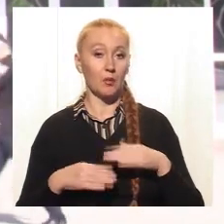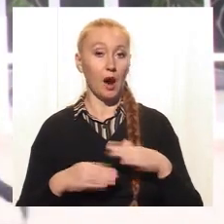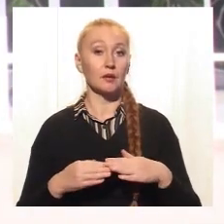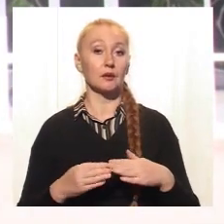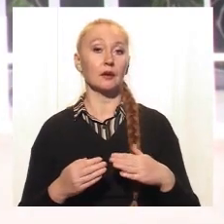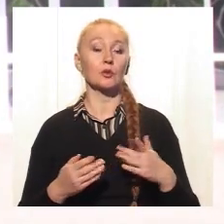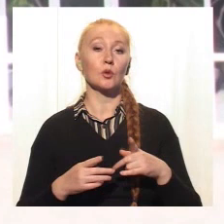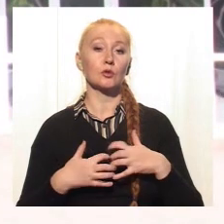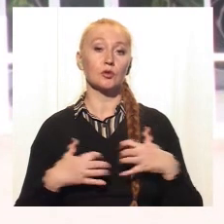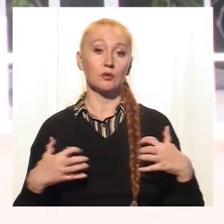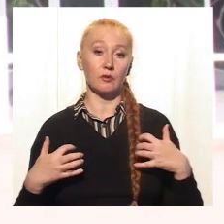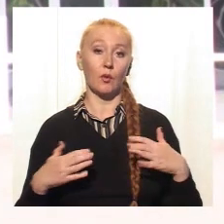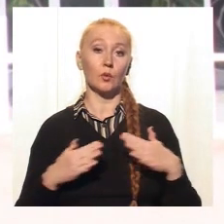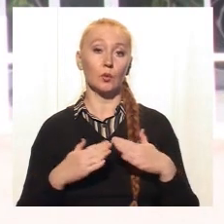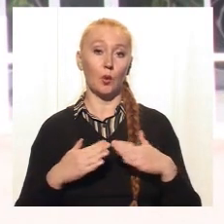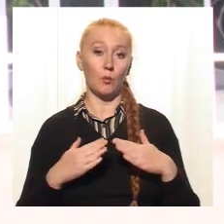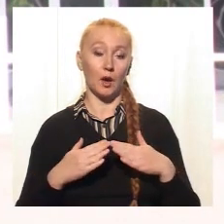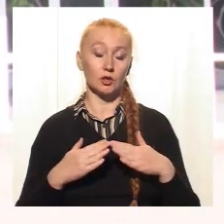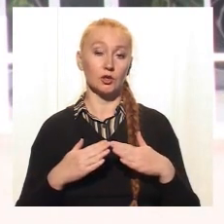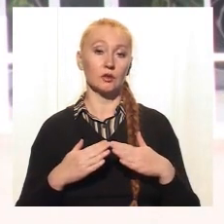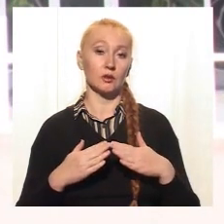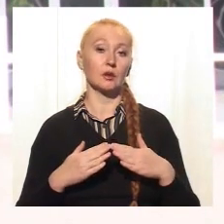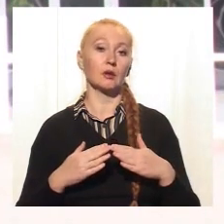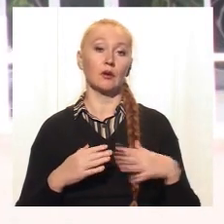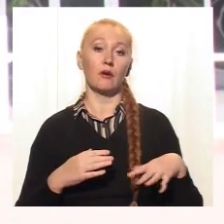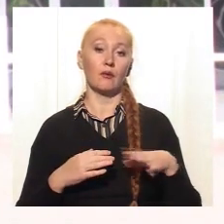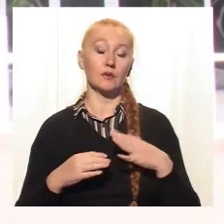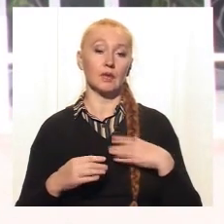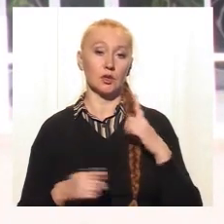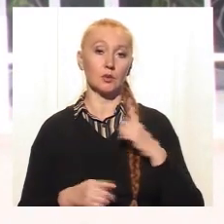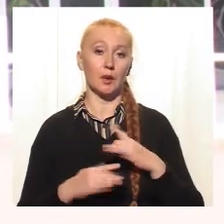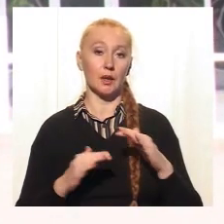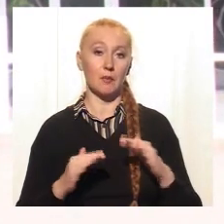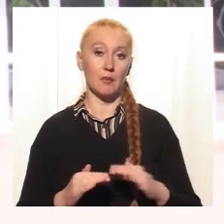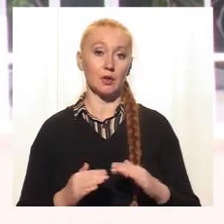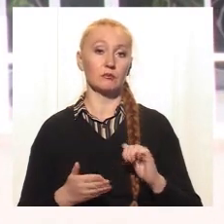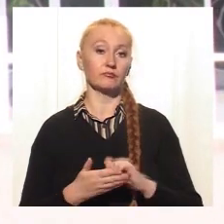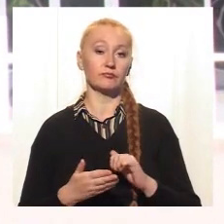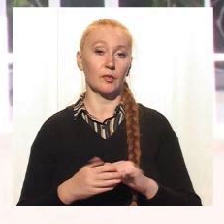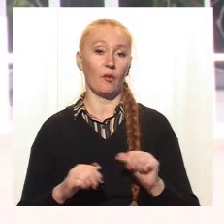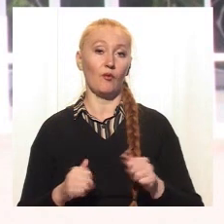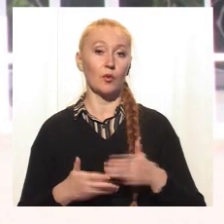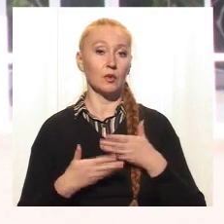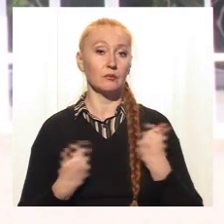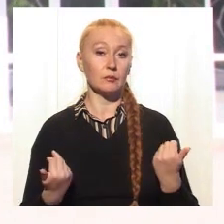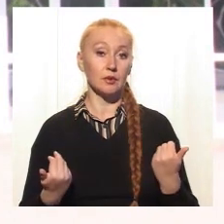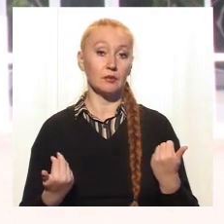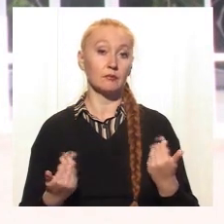тварини домашні, улюбленці наші, брати наші менші, вони документально не оформлені.